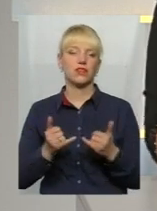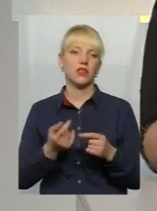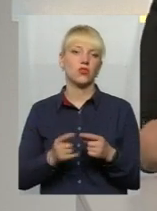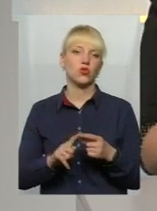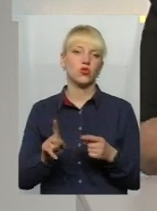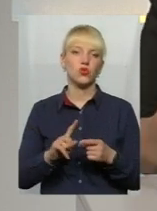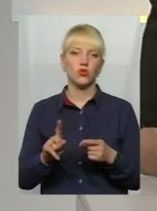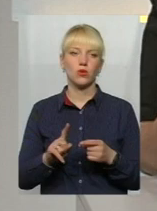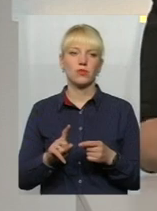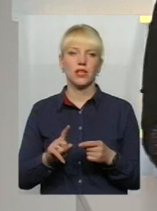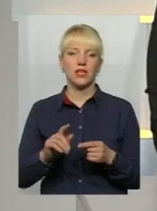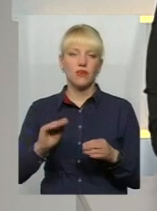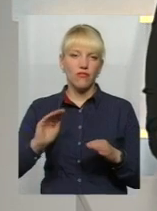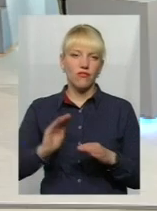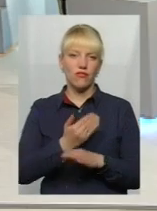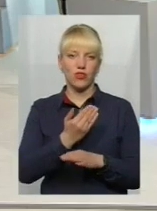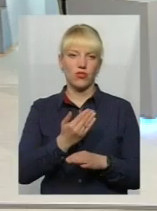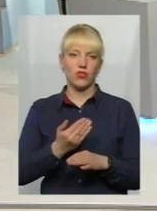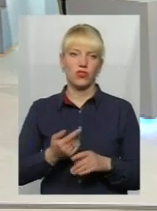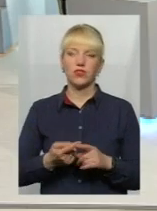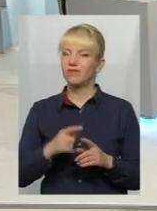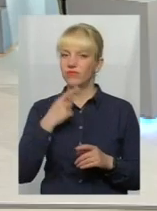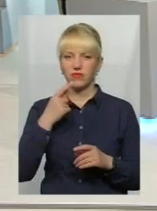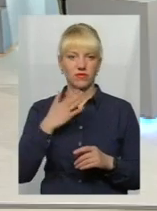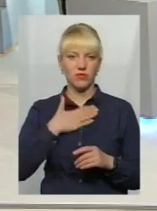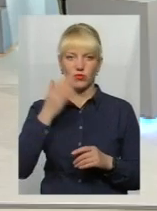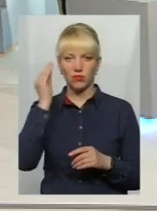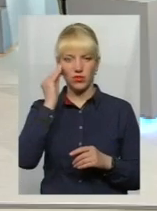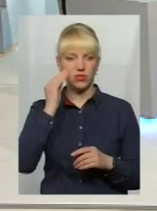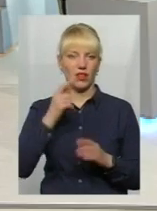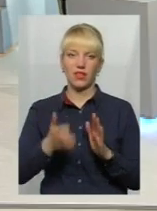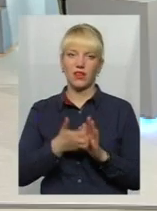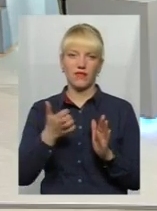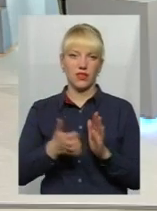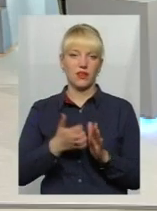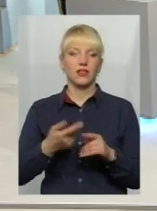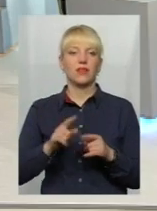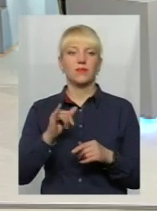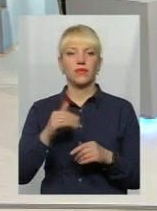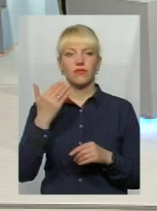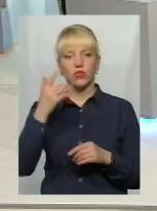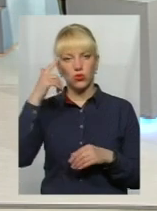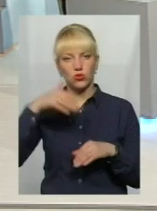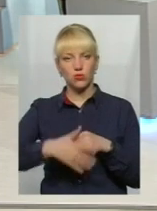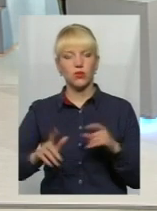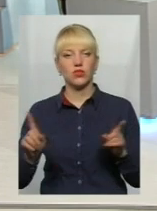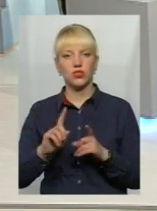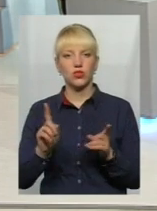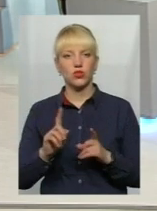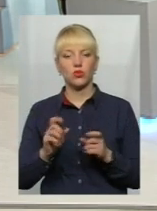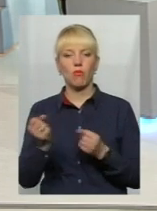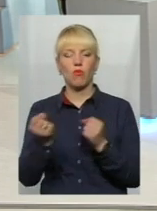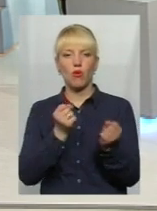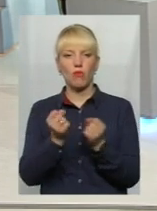викорінитися часом взагалі... На мою думку, не вистачає. Можливо, у колег іншого... Ви розумієте, що побороти стихійну